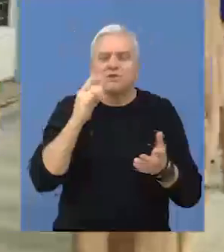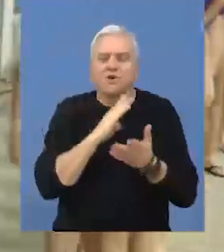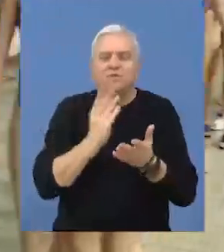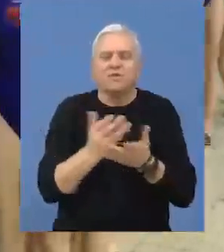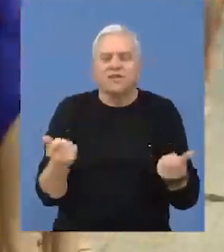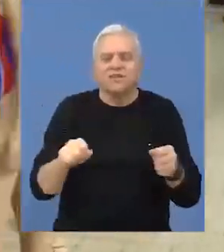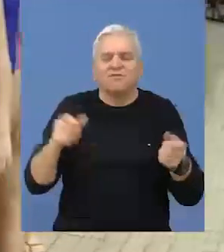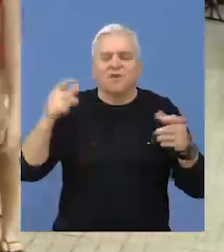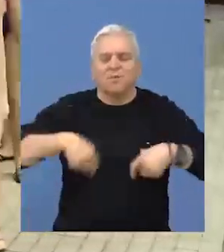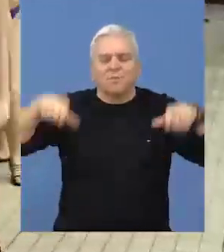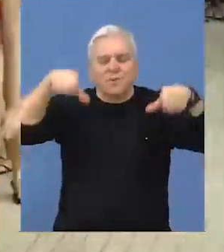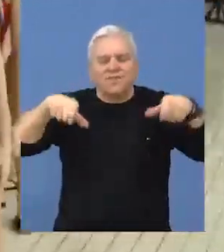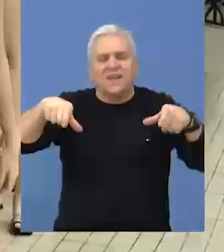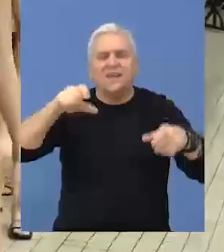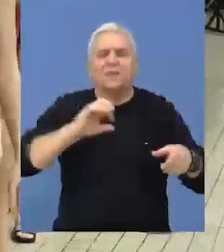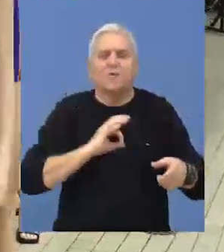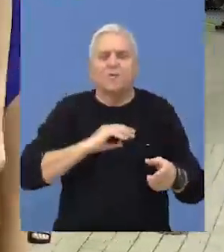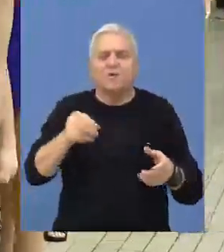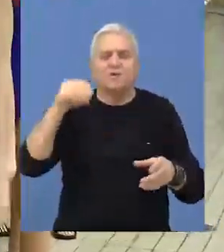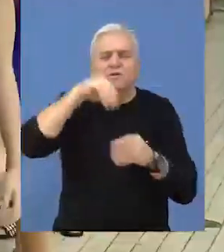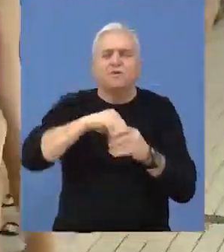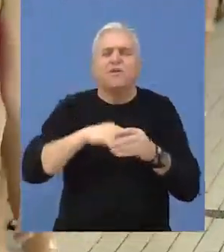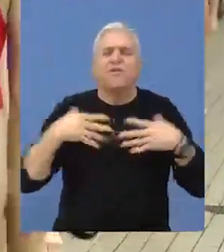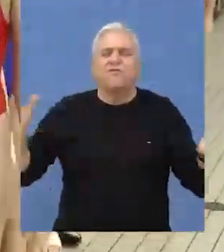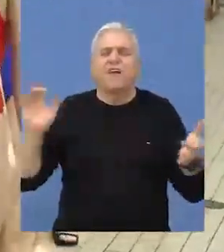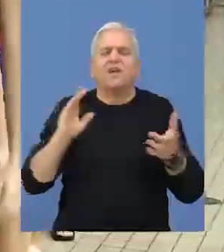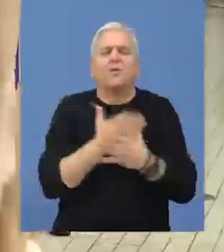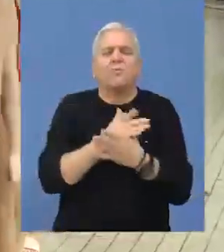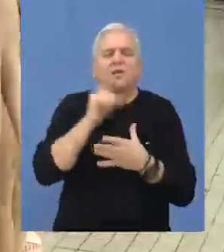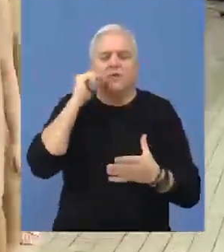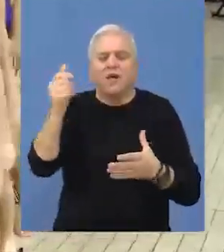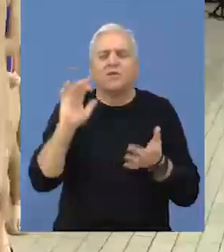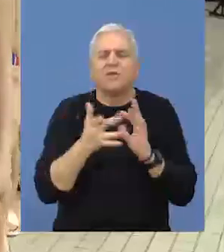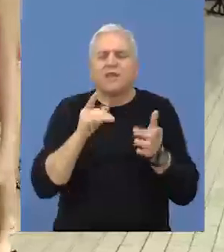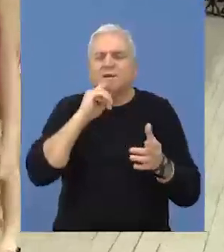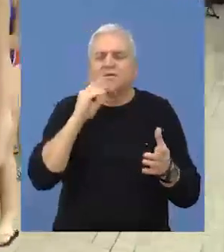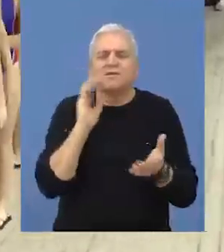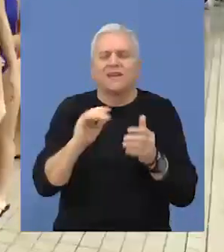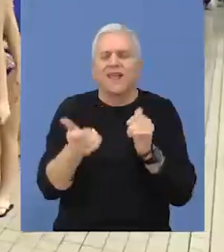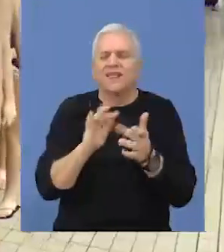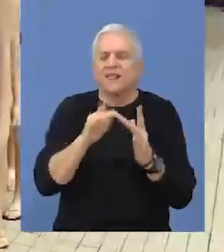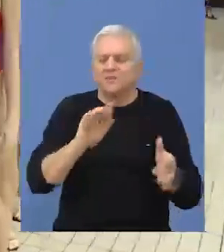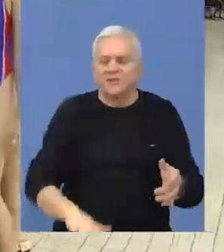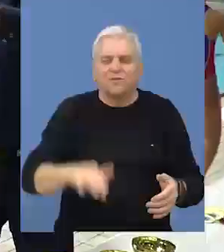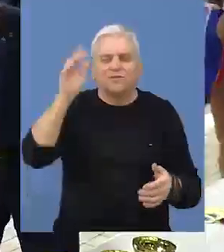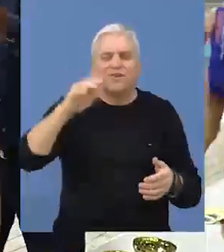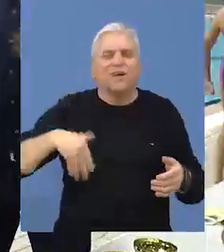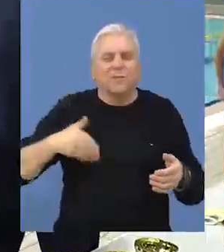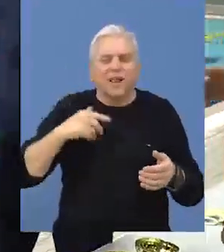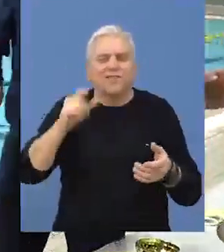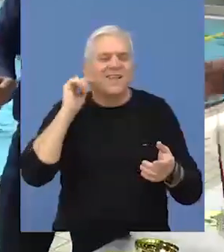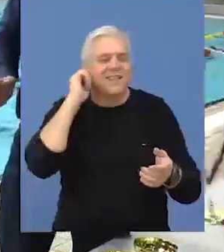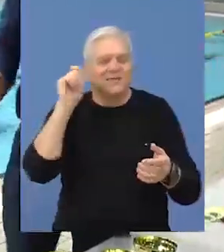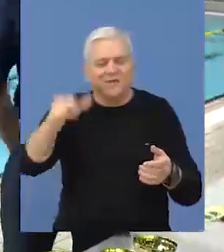održanog na zatvorenim bazenima u Bečeju. Učešće na velikom međunarodnom turniru, namenjen takmičarkama